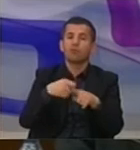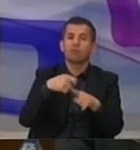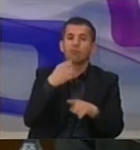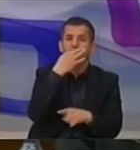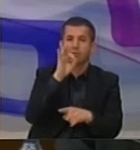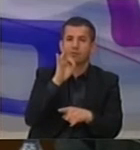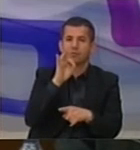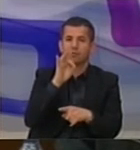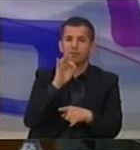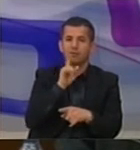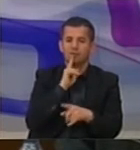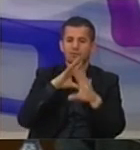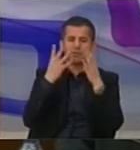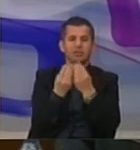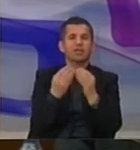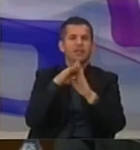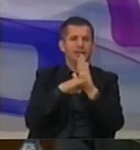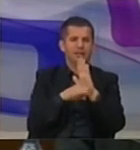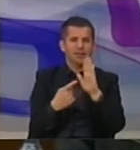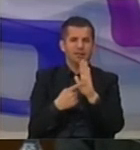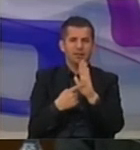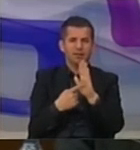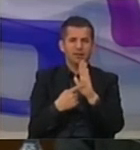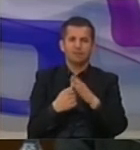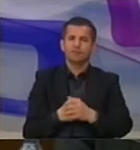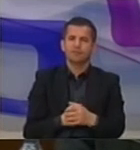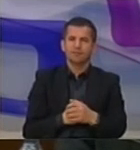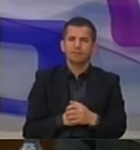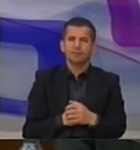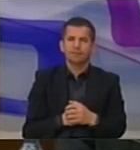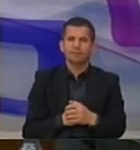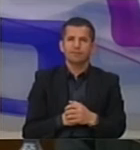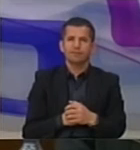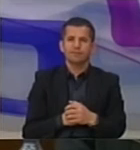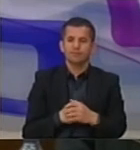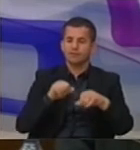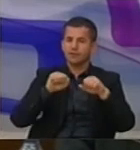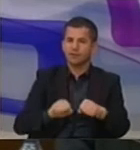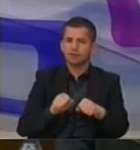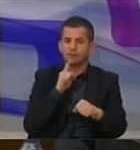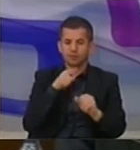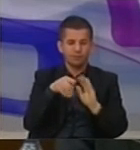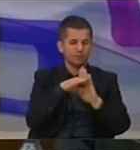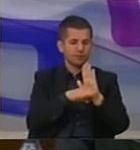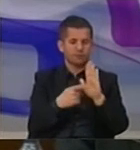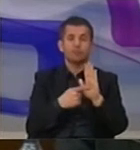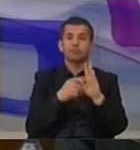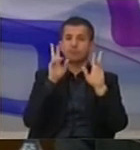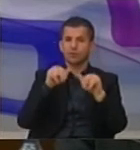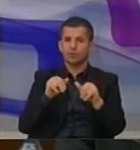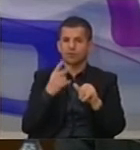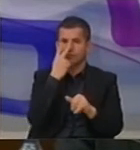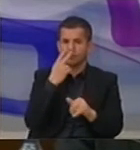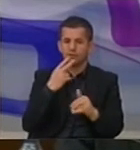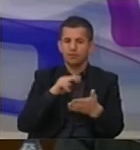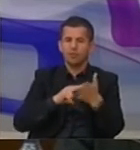përmet luftimit të zbrastira, religjore dhe evazionet fiskal. Qeveria pra përmes këti programin a thotë se dhët aplikoj një